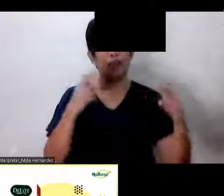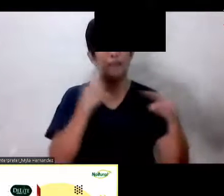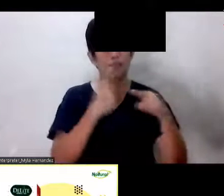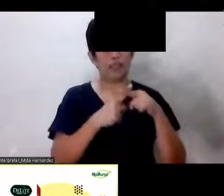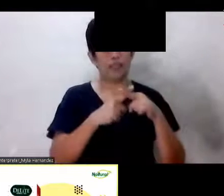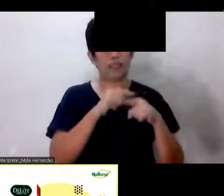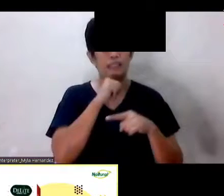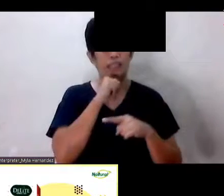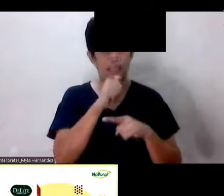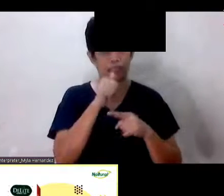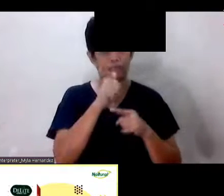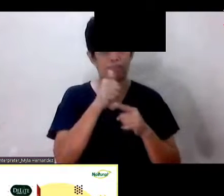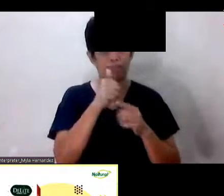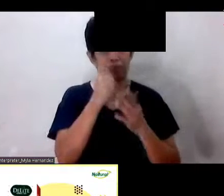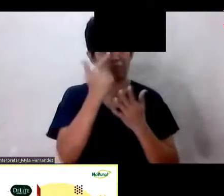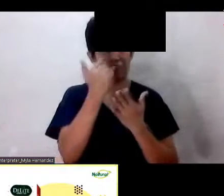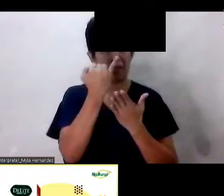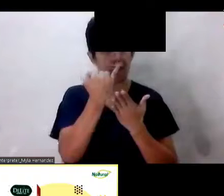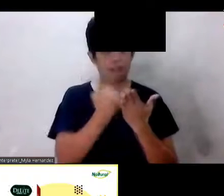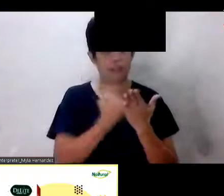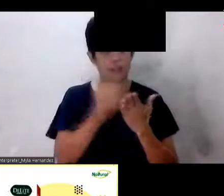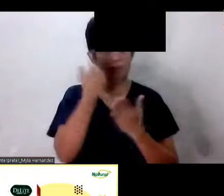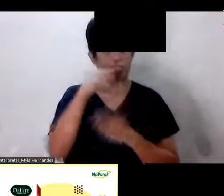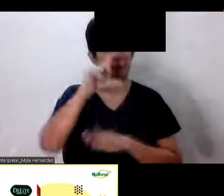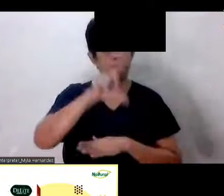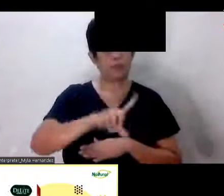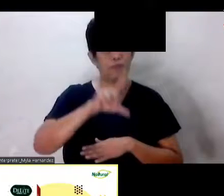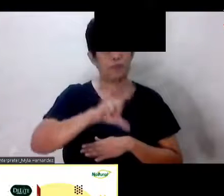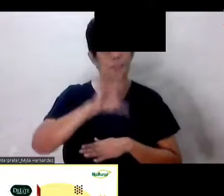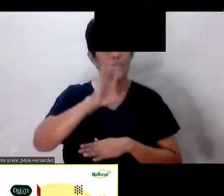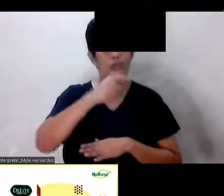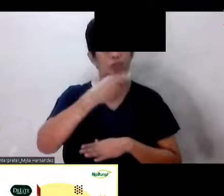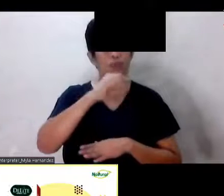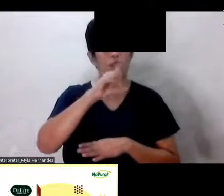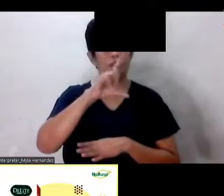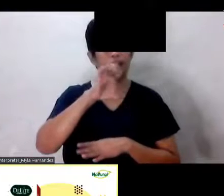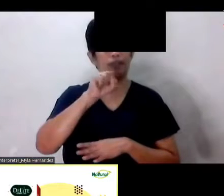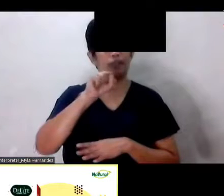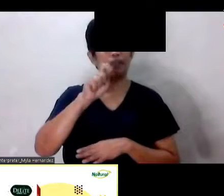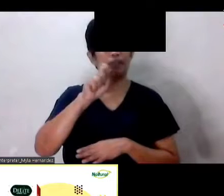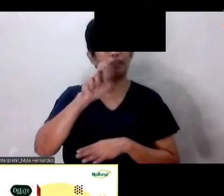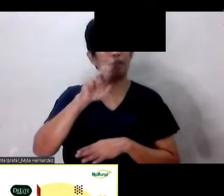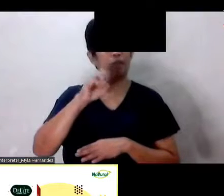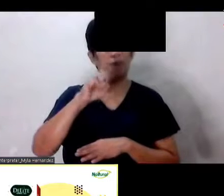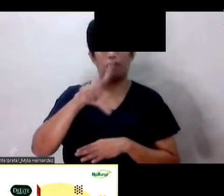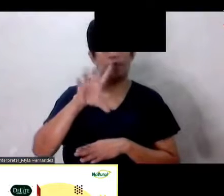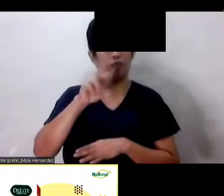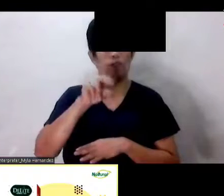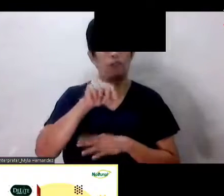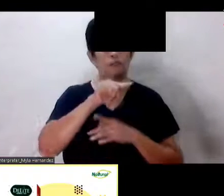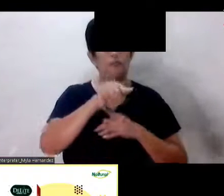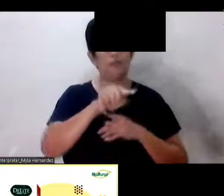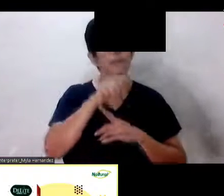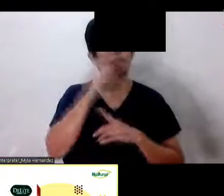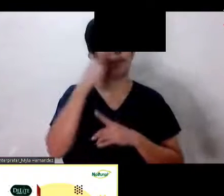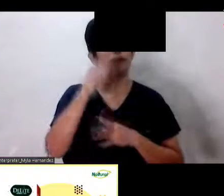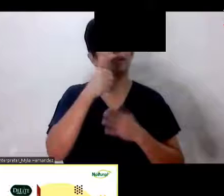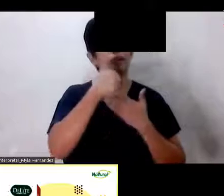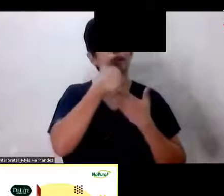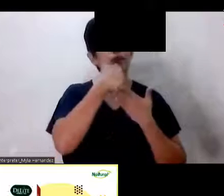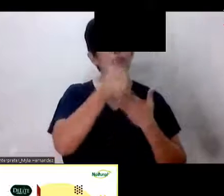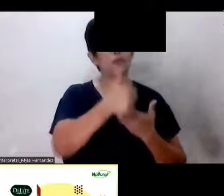hindi isinangkap para sa pagpapababa ng kolesterol Isinangkap siya para tulungan ang katawang